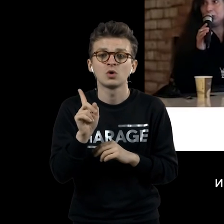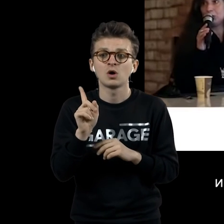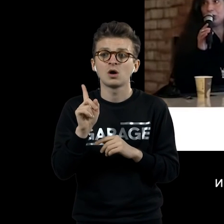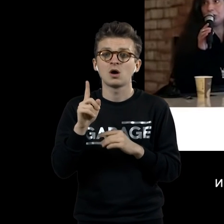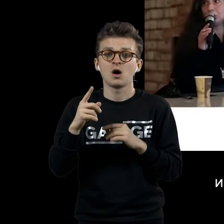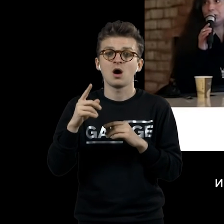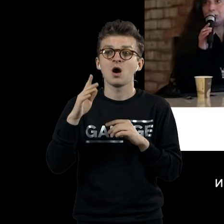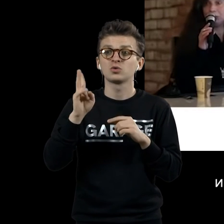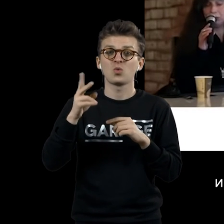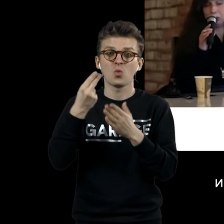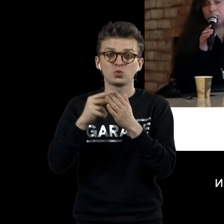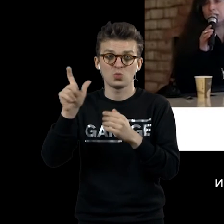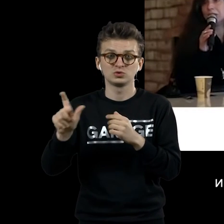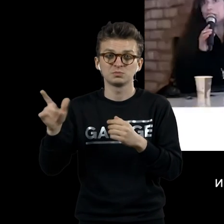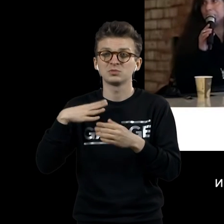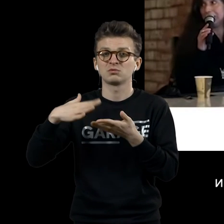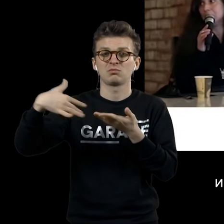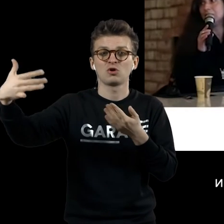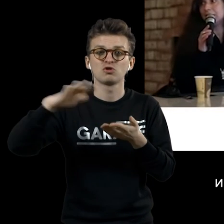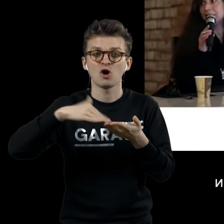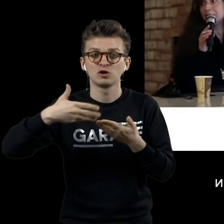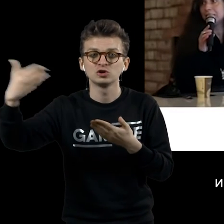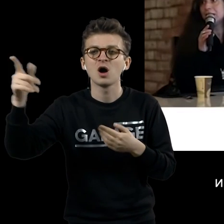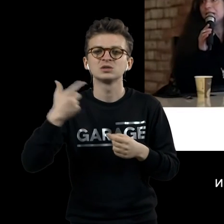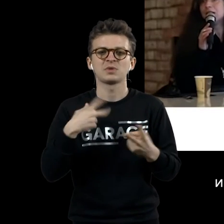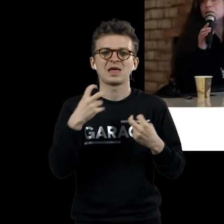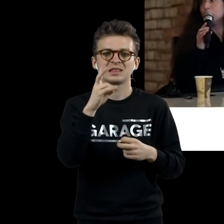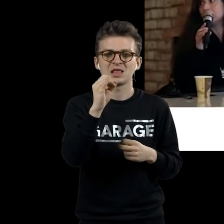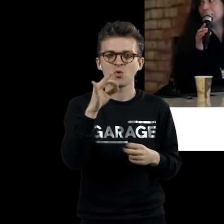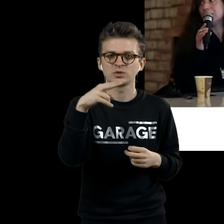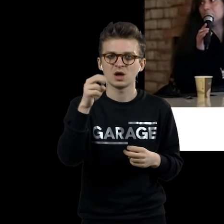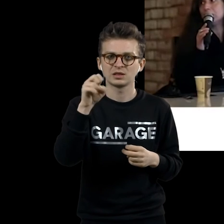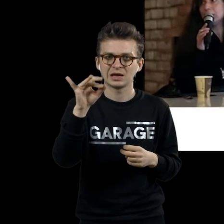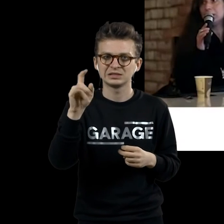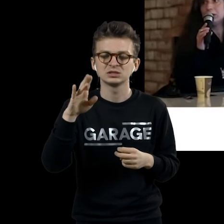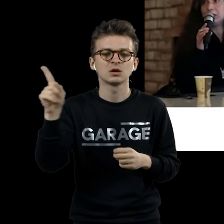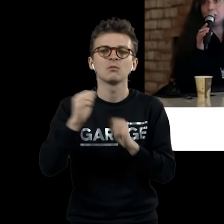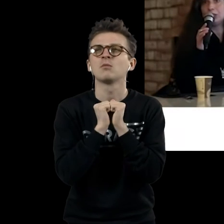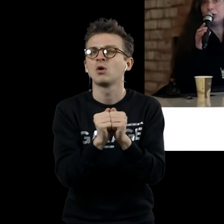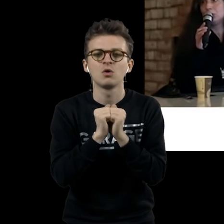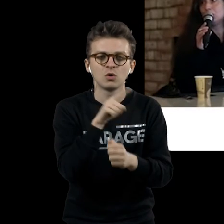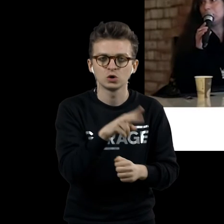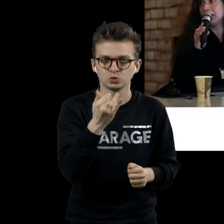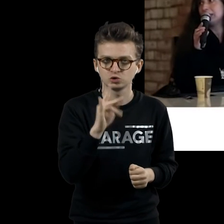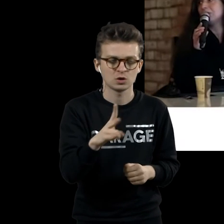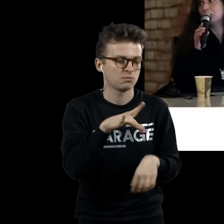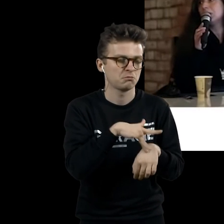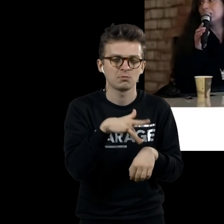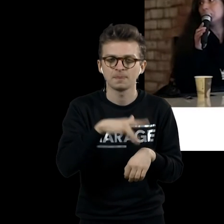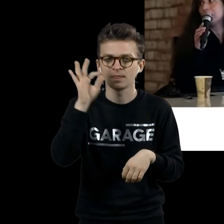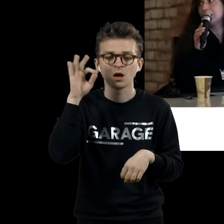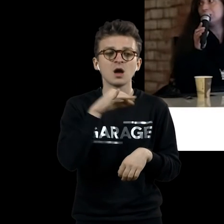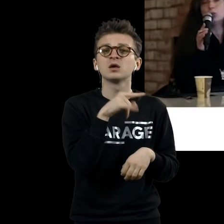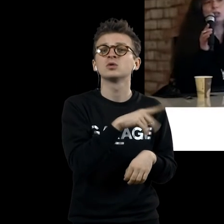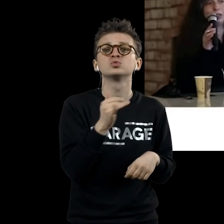поколение художников уже там называют себя неодадаистами, молятся на него, и ему остается только принять свою